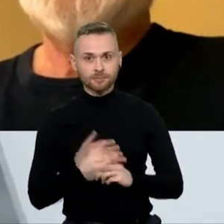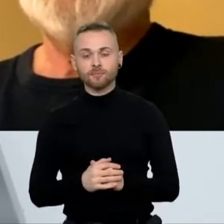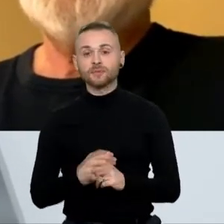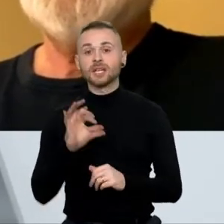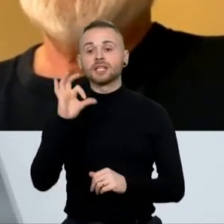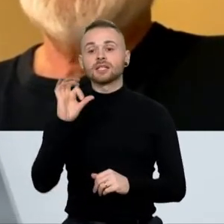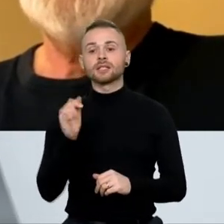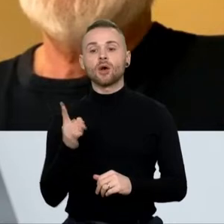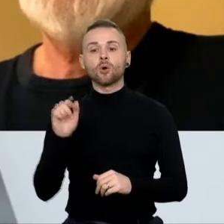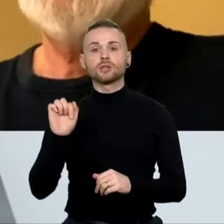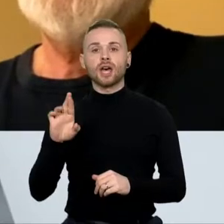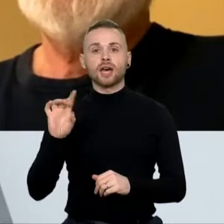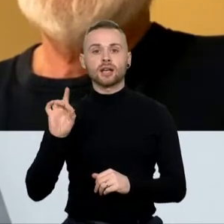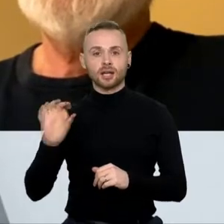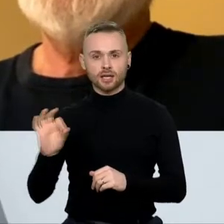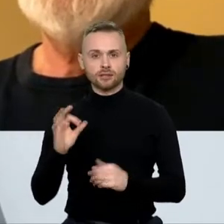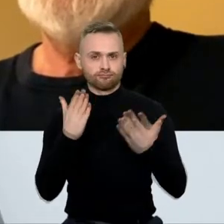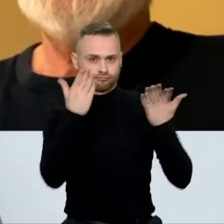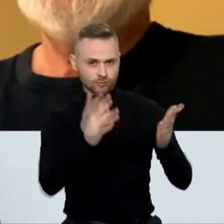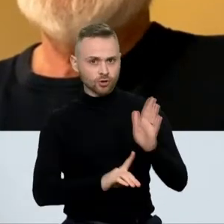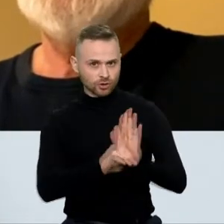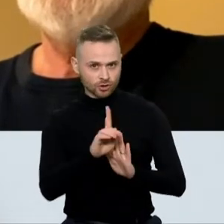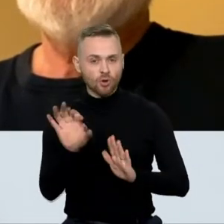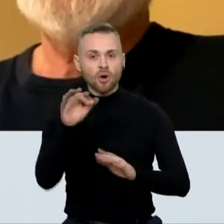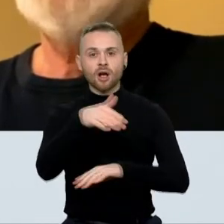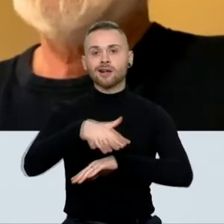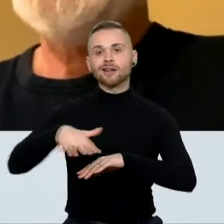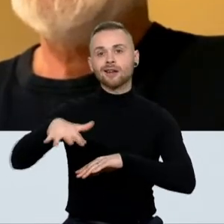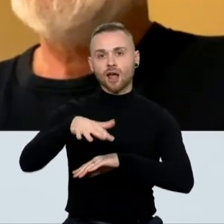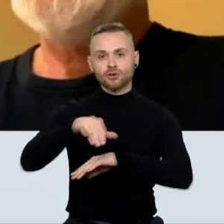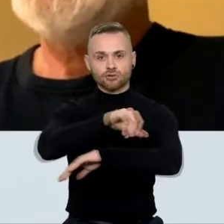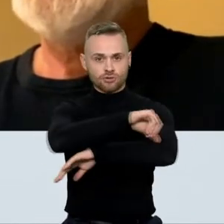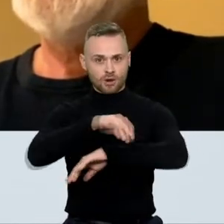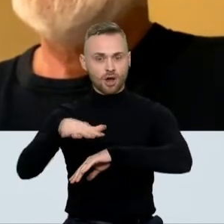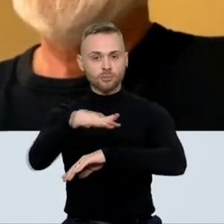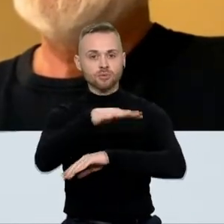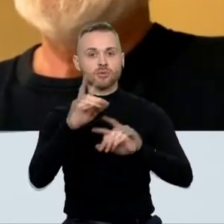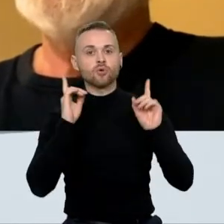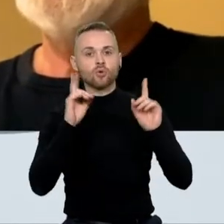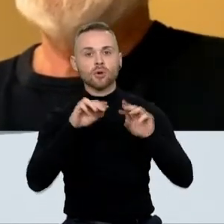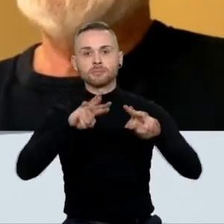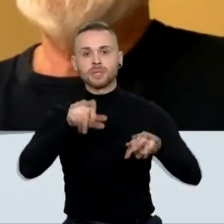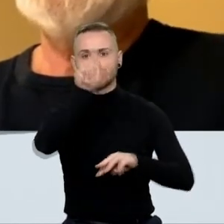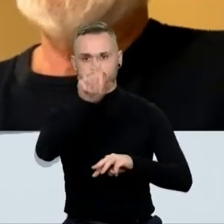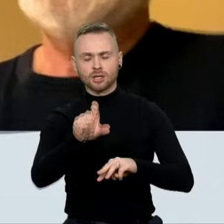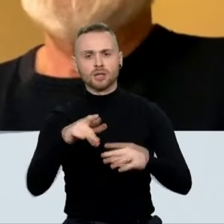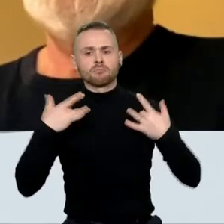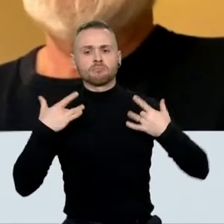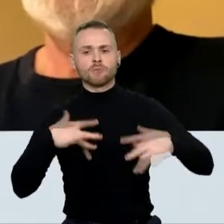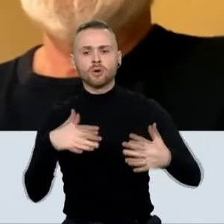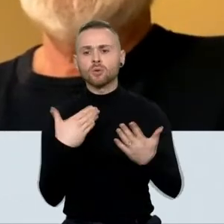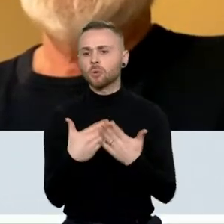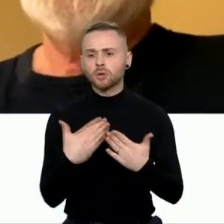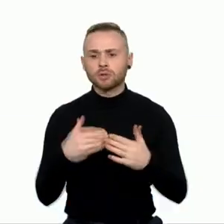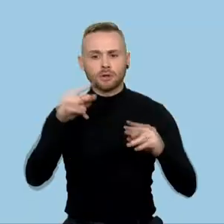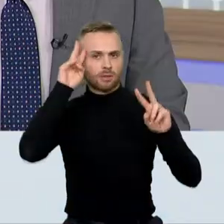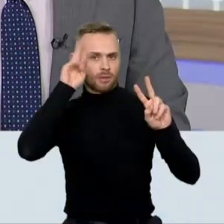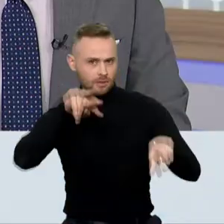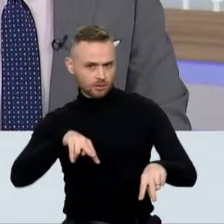Saudargai, gal pradėkim nuo jūsų, nes krašto apsaugos ministro atsistatydinimo priežastys iki šiol nėra žinoma. Gal paaiškės